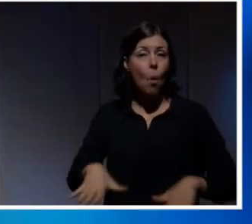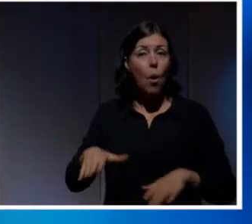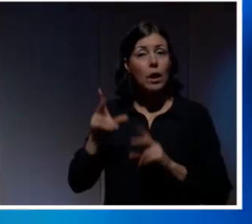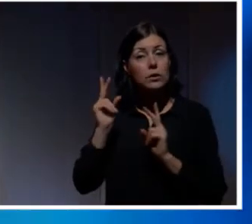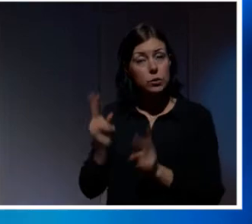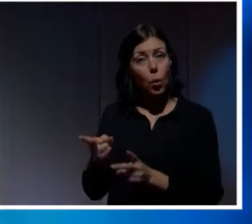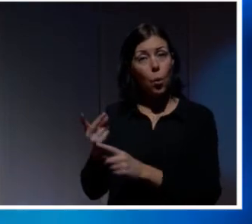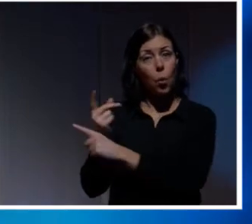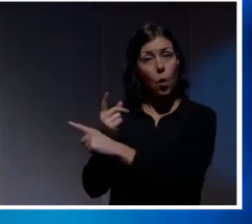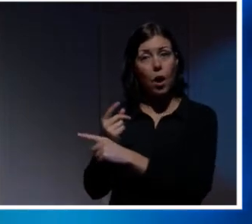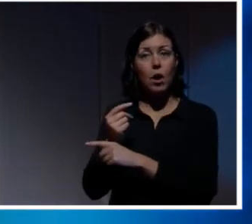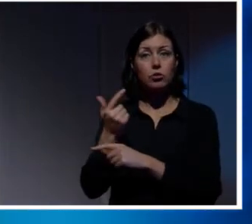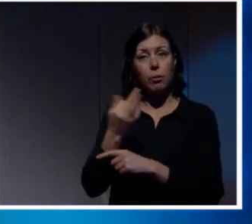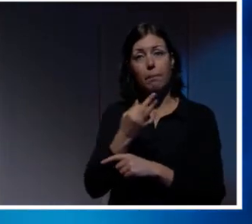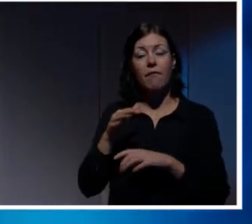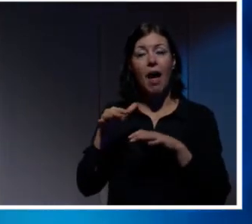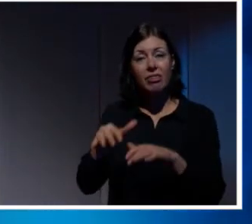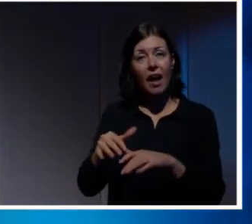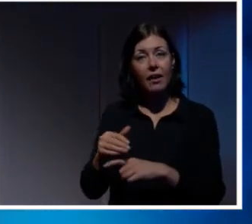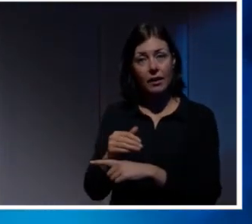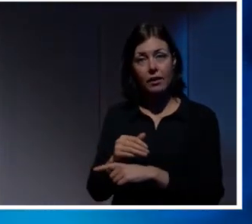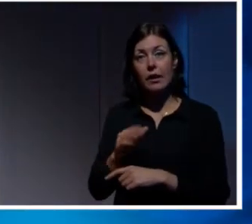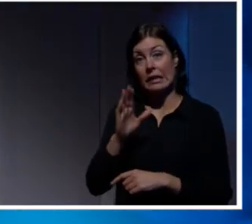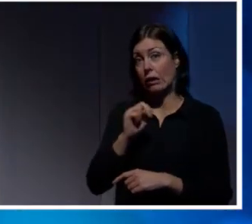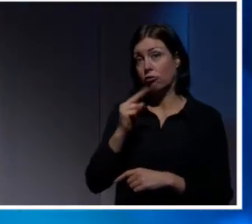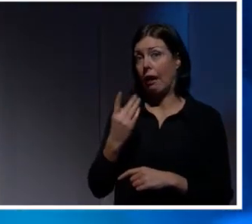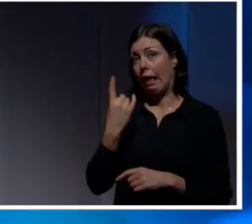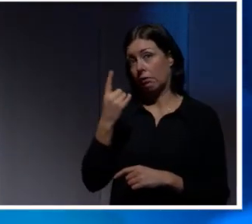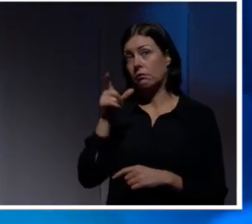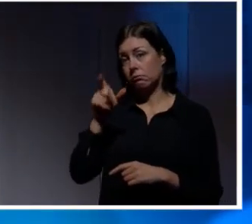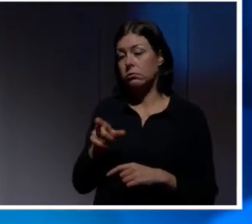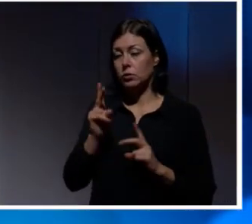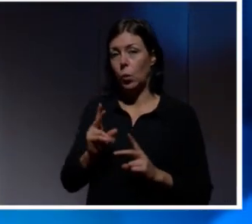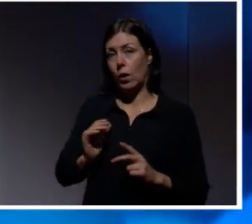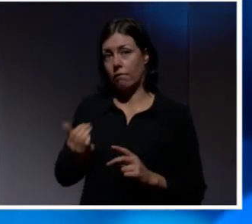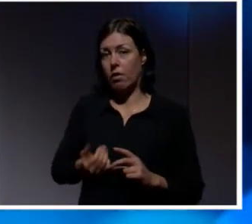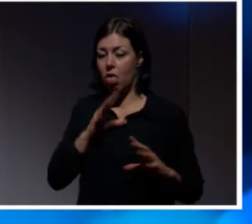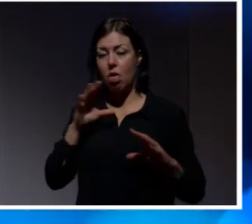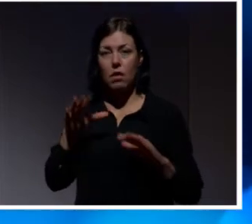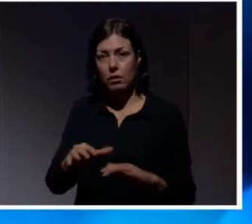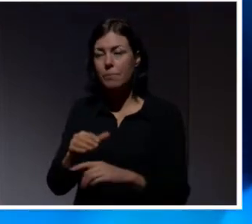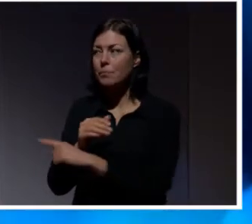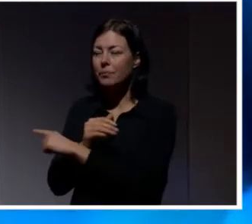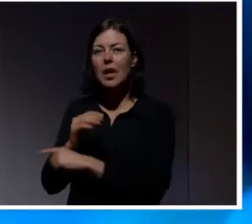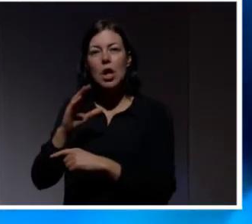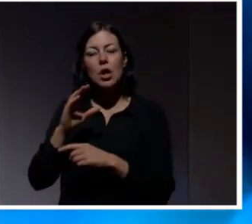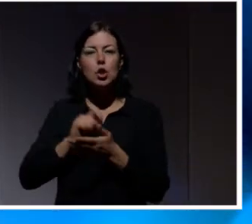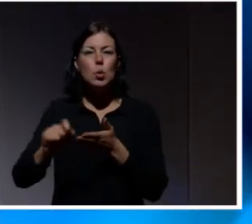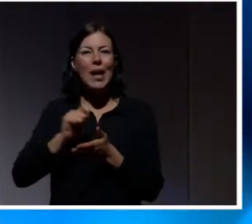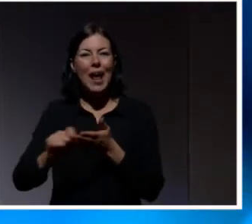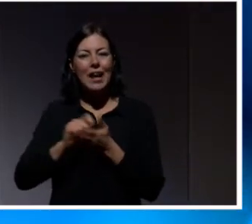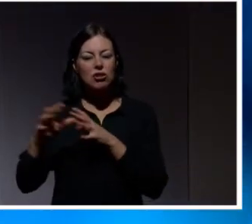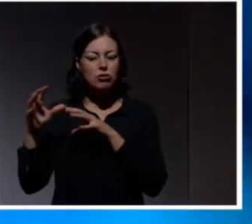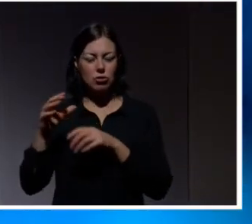hände på Defcon för några år sedan. 2016. var en kvinna som tog över en journalists mejlkonto på mindre än två